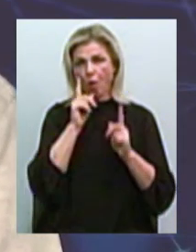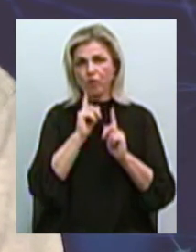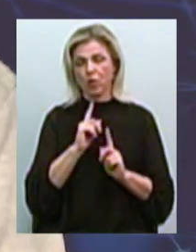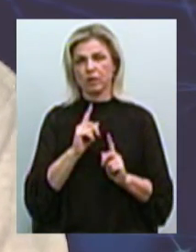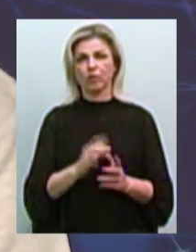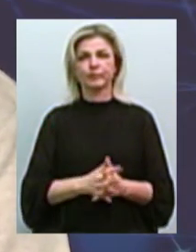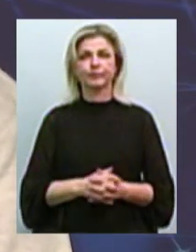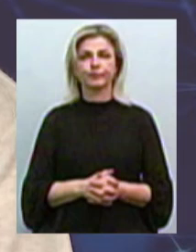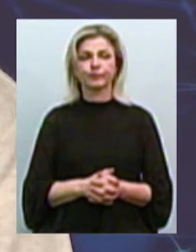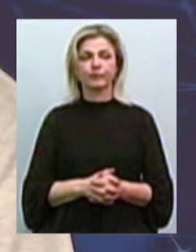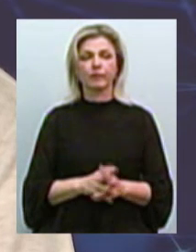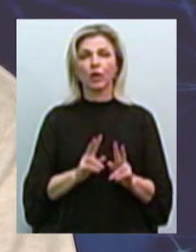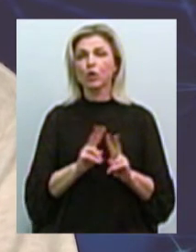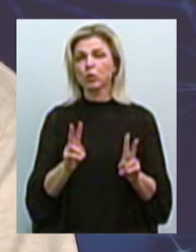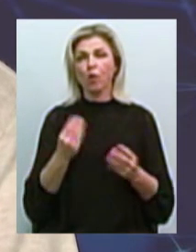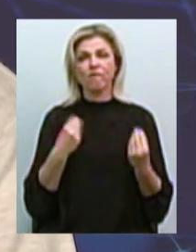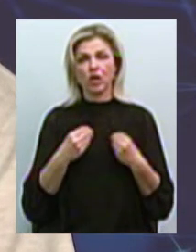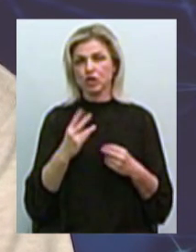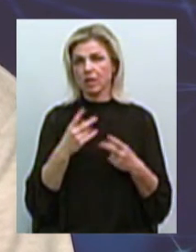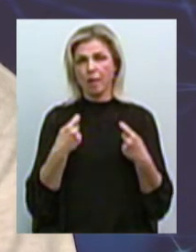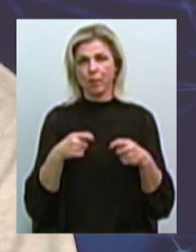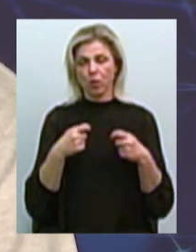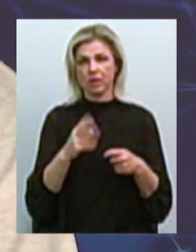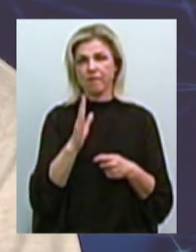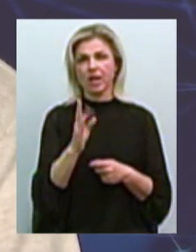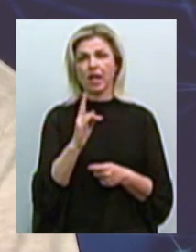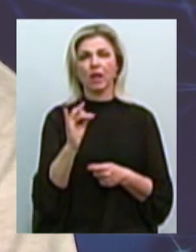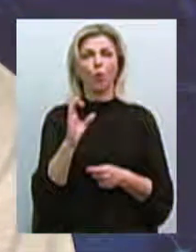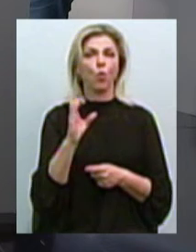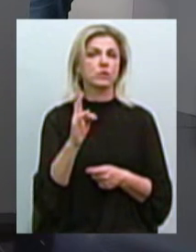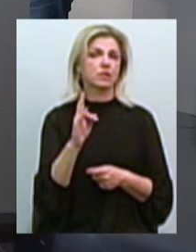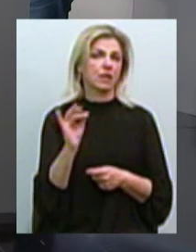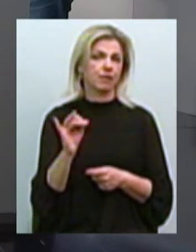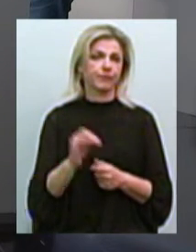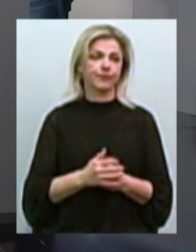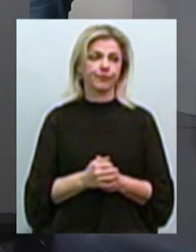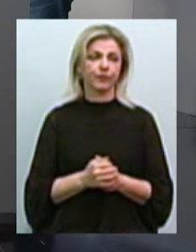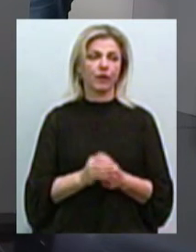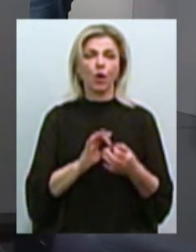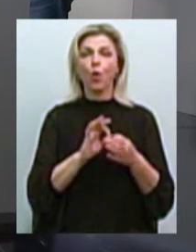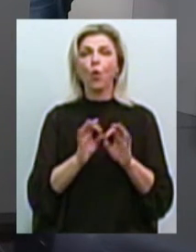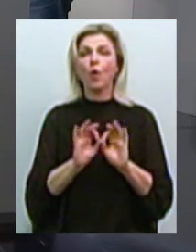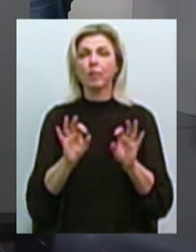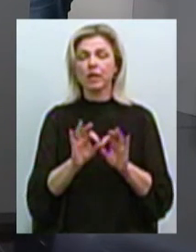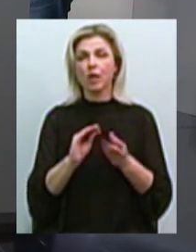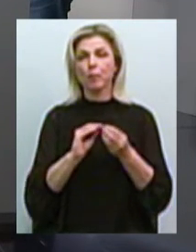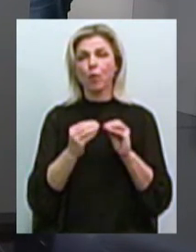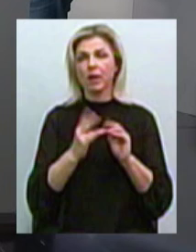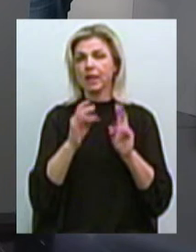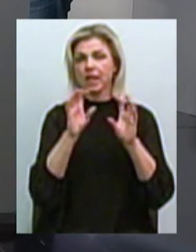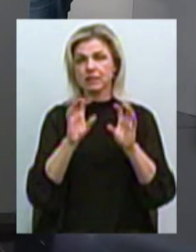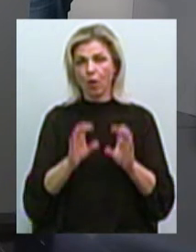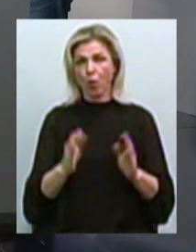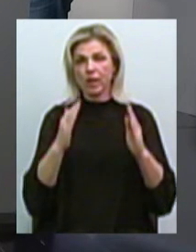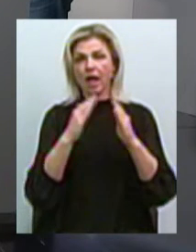не продає в киосках. Коментуючи проблему незаконних мафів, 12